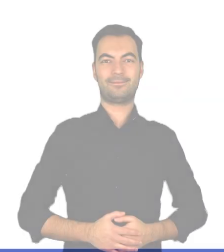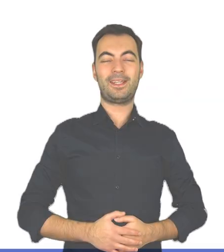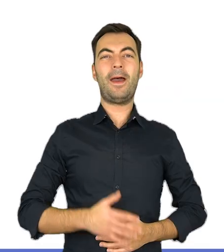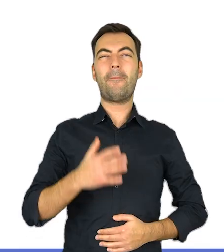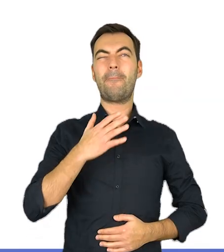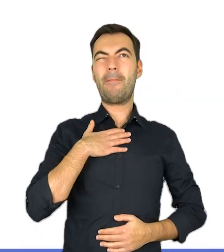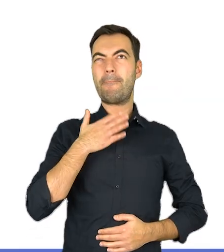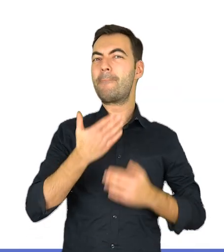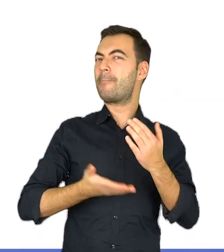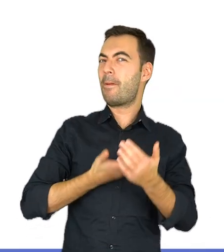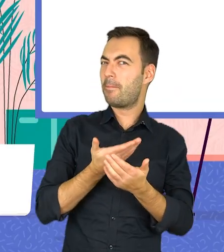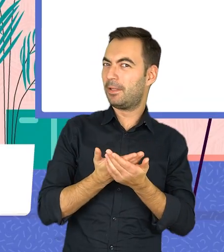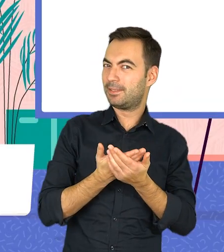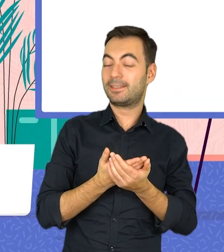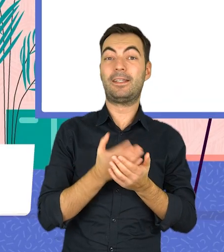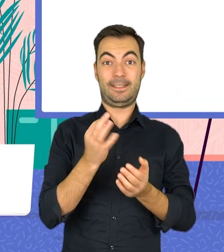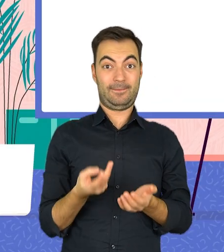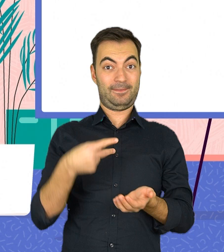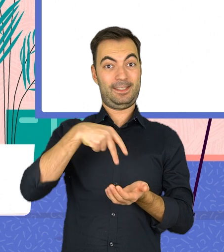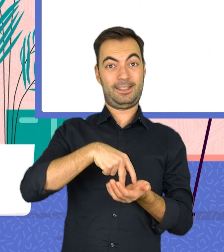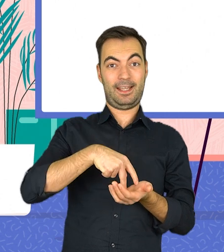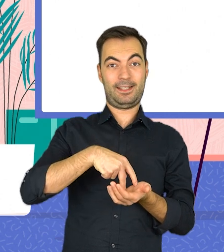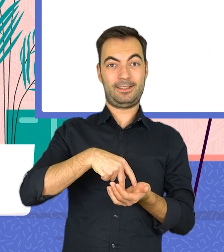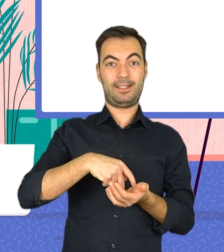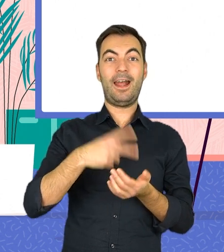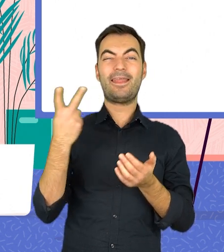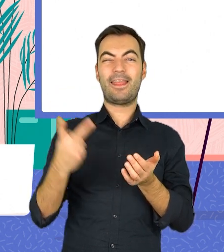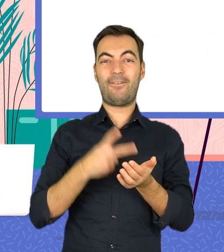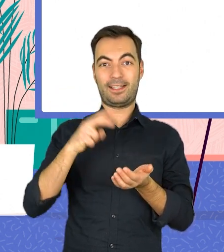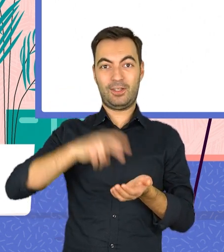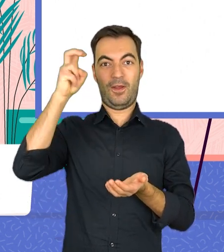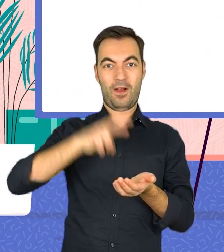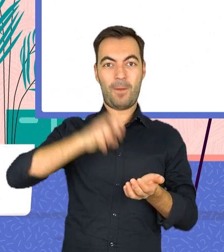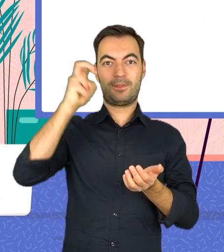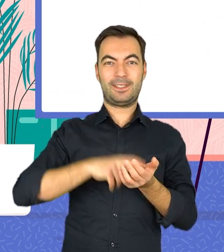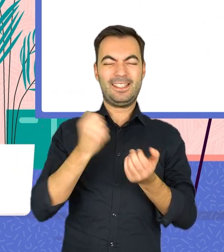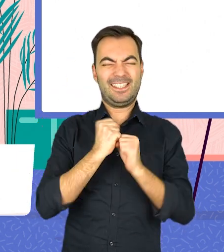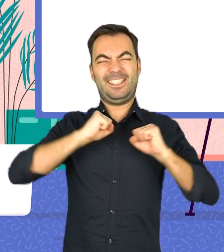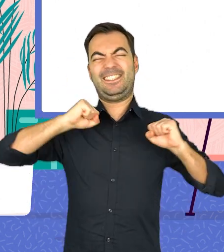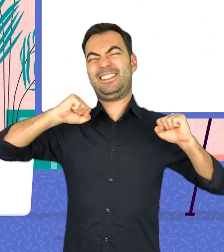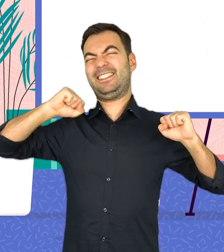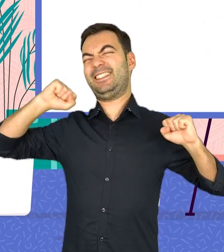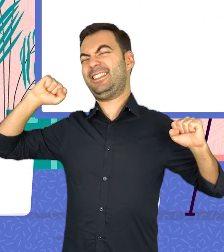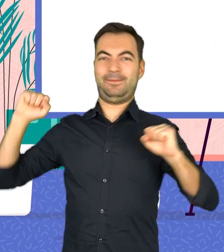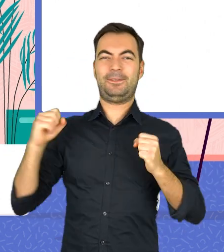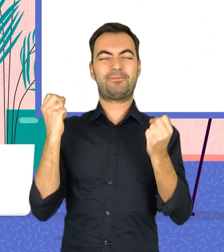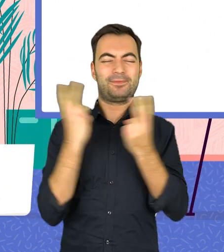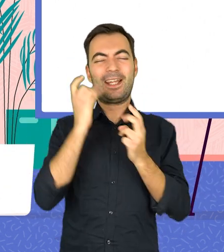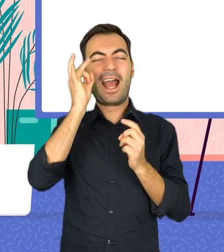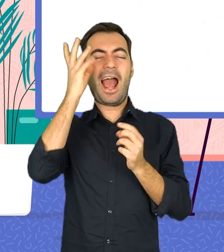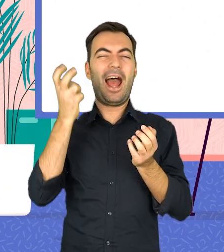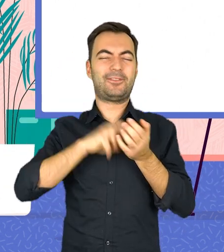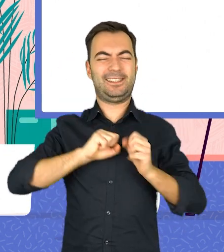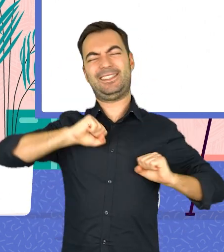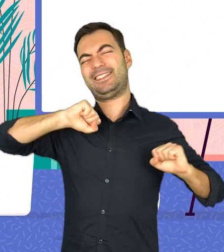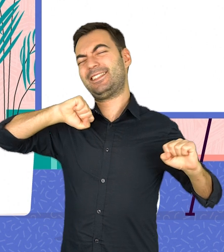Mam dla Was propozycję. Wstańcie, zróbcie dwa podskoki i wyciągnijcie się z całej siły,